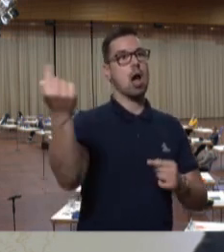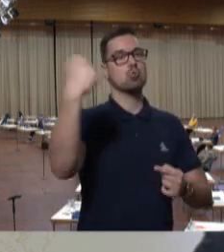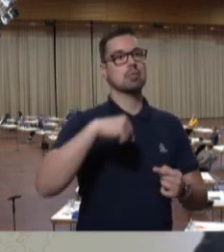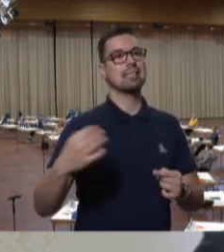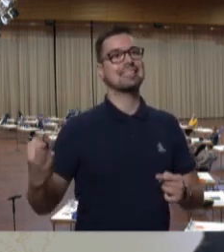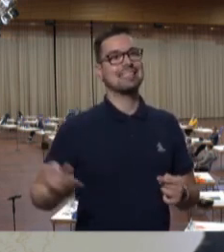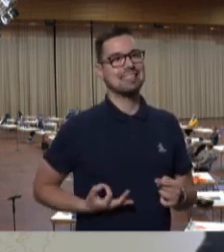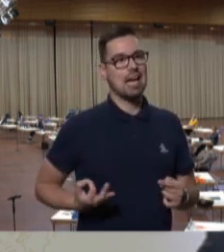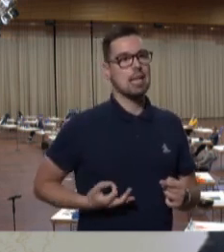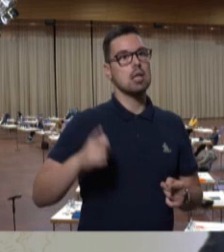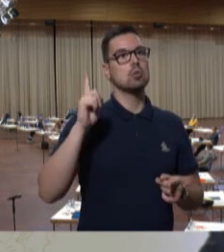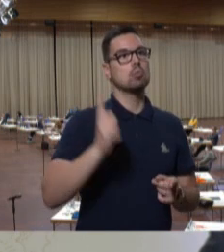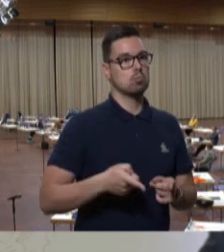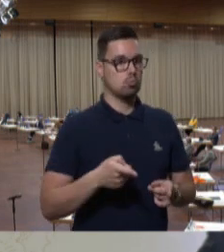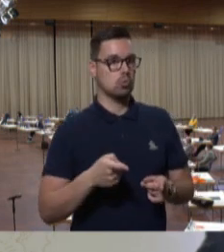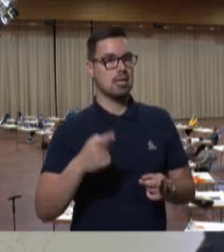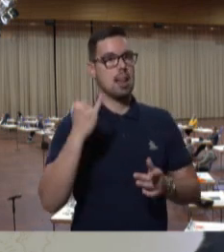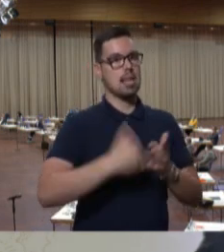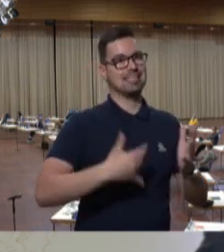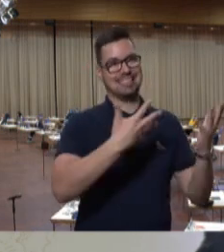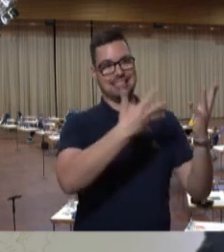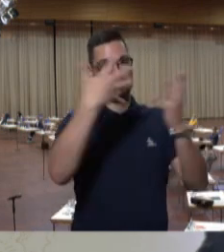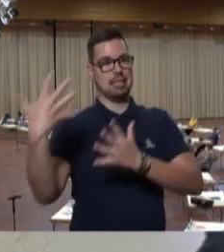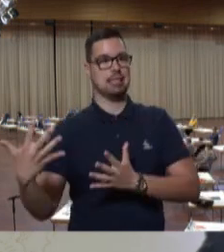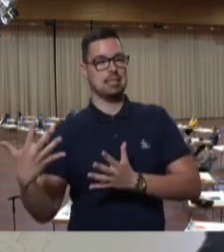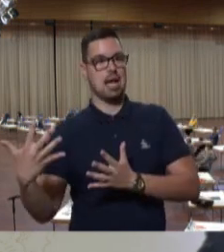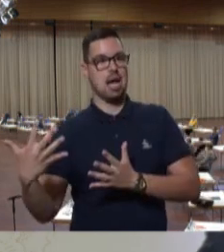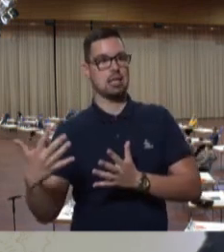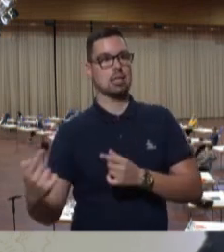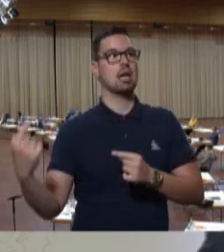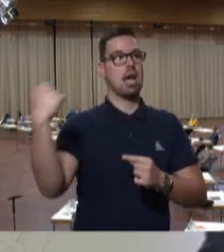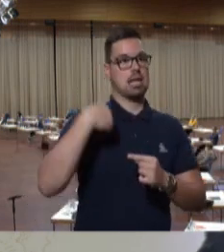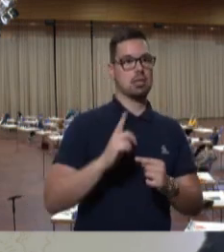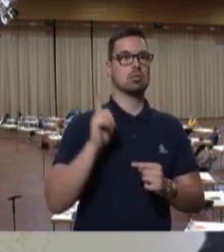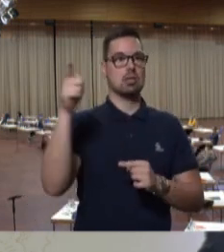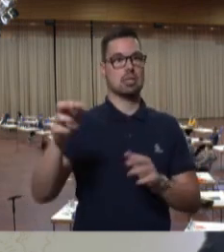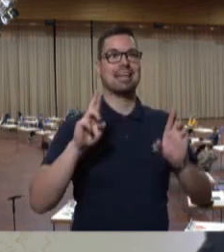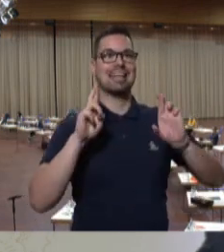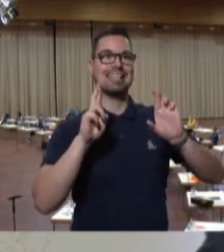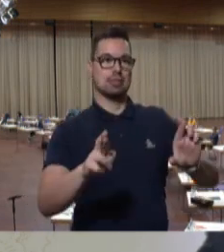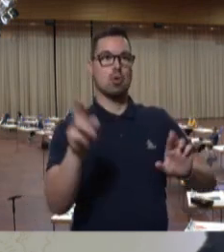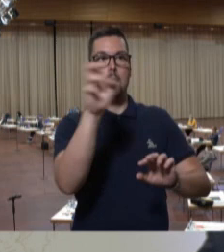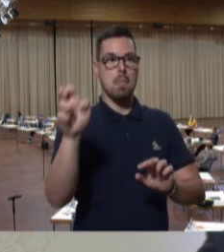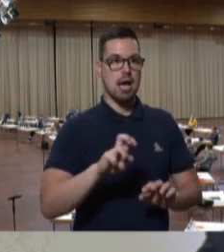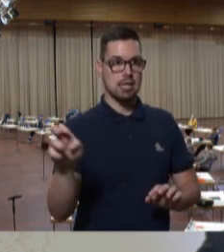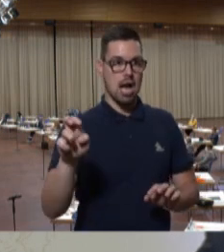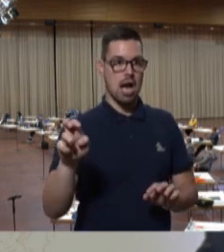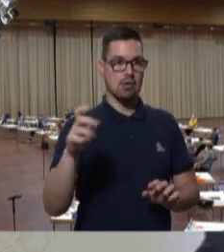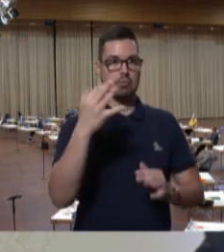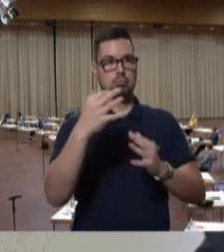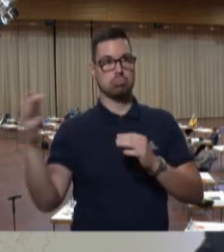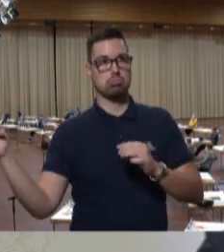einreisen und sich zu einem beliebigen Zeitpunkt in den letzten zehn Tagen vor Einreisen, in einem zum Zeitpunkt der Einreise als Risikogebiet im Sinne des Paragrafen 2 Nummer 17 des